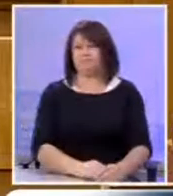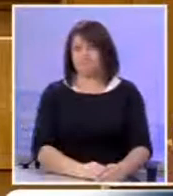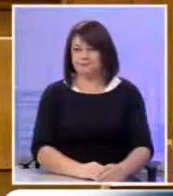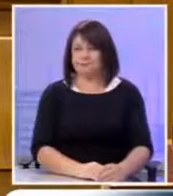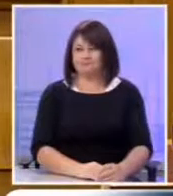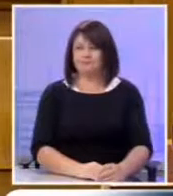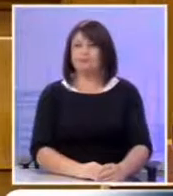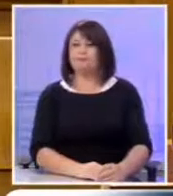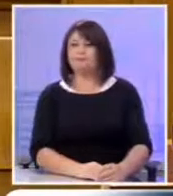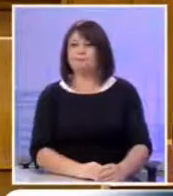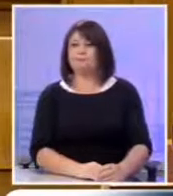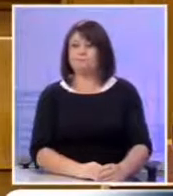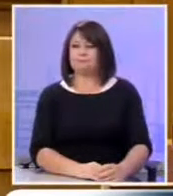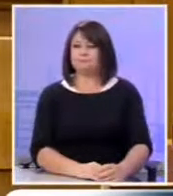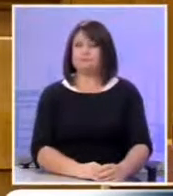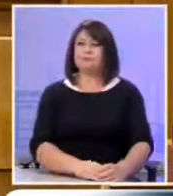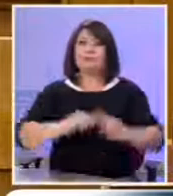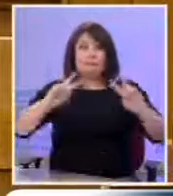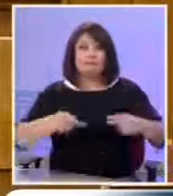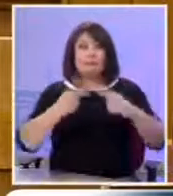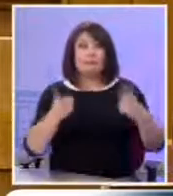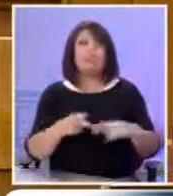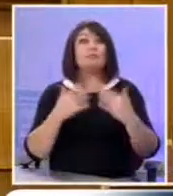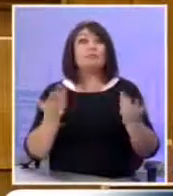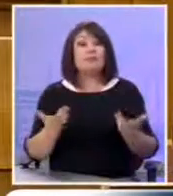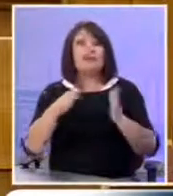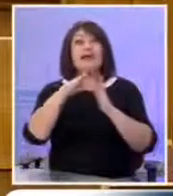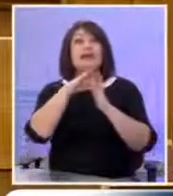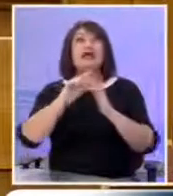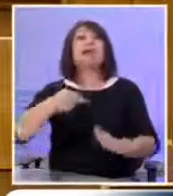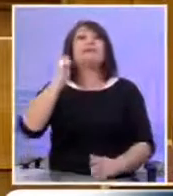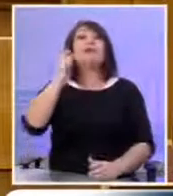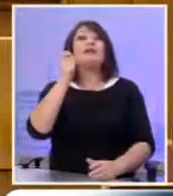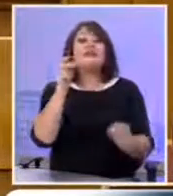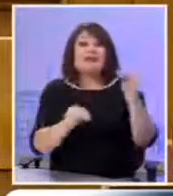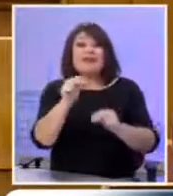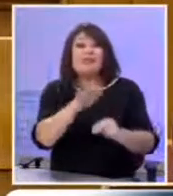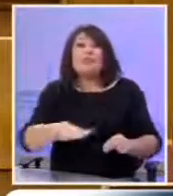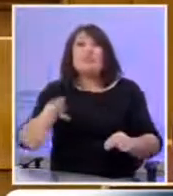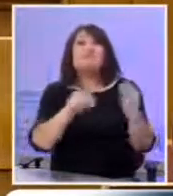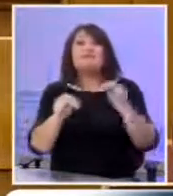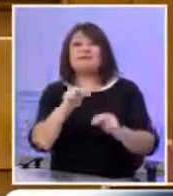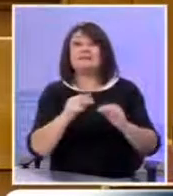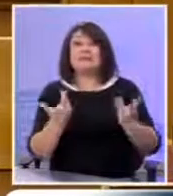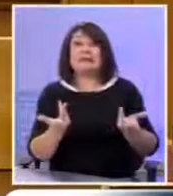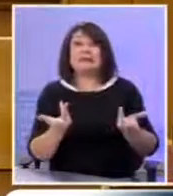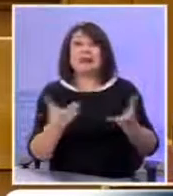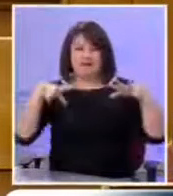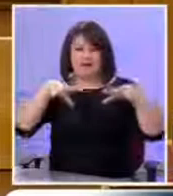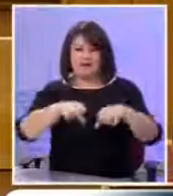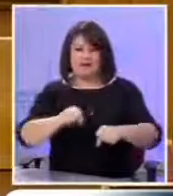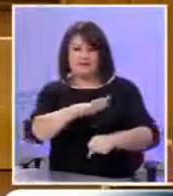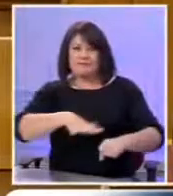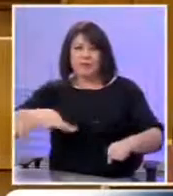κύριοι βουλευτές η αποκάλυψη Ήρθε με τη στάση της συστημικής αντιπολίτευσης στο δημοψήφισμα Όταν όλο το κατεστημένο μας